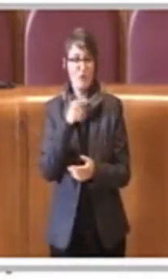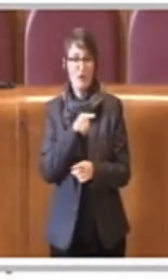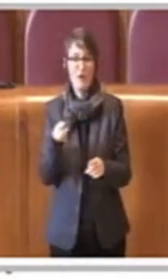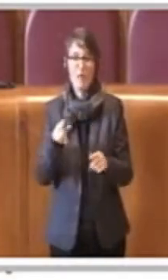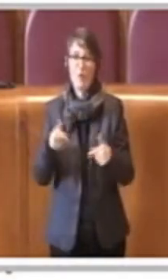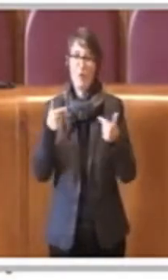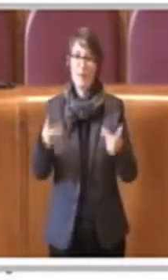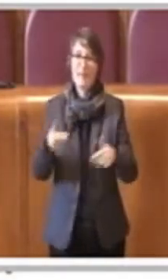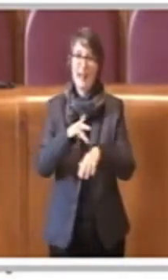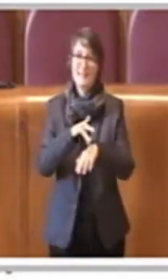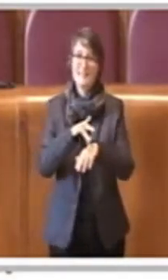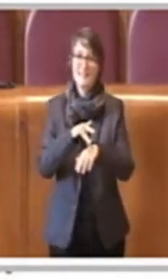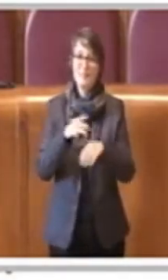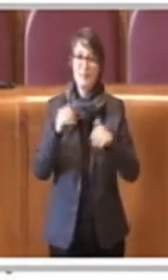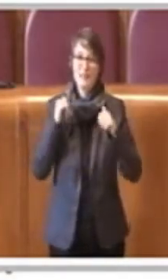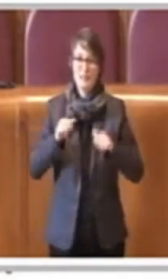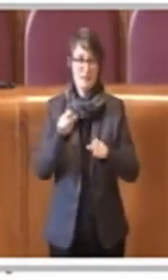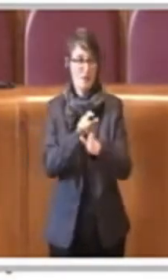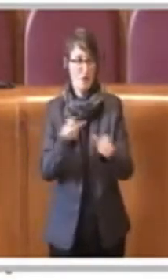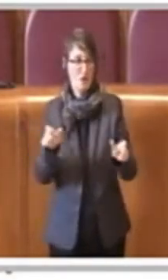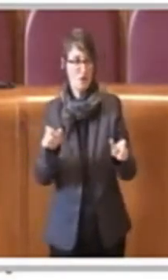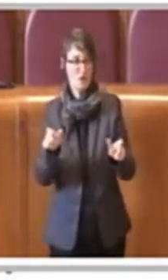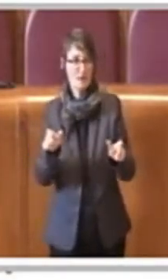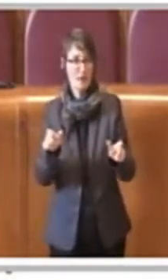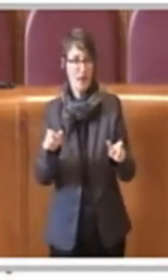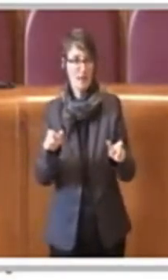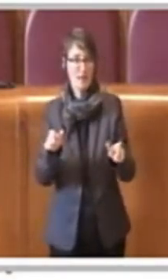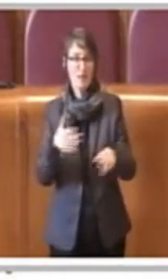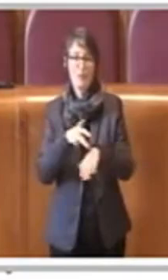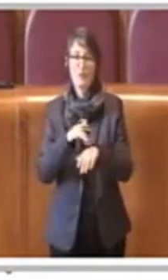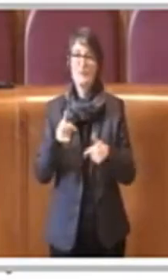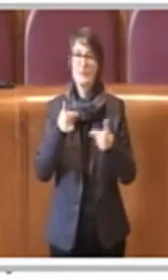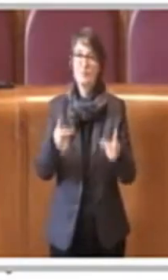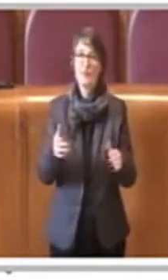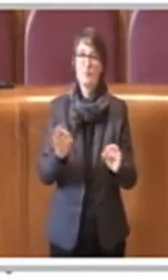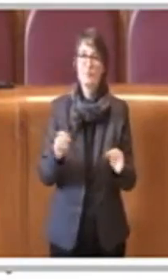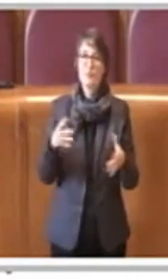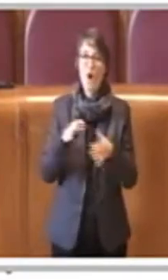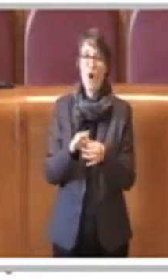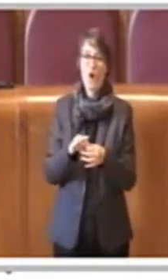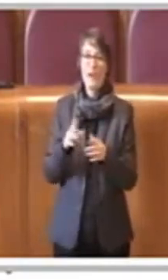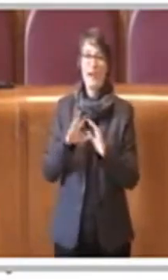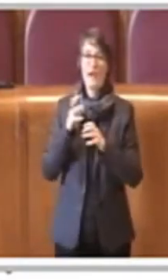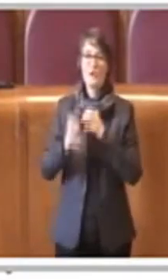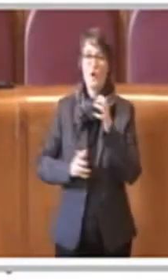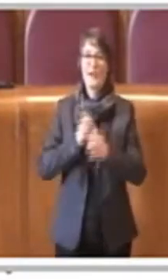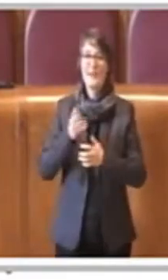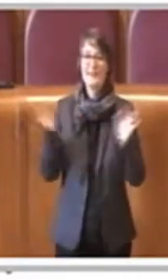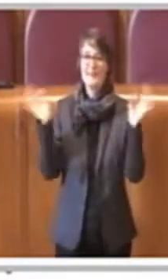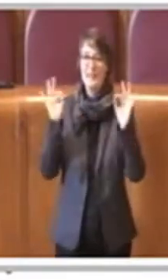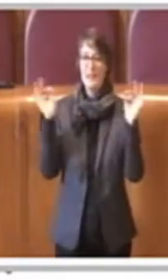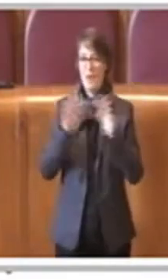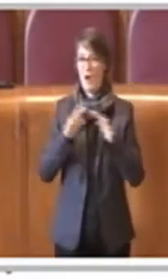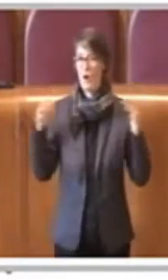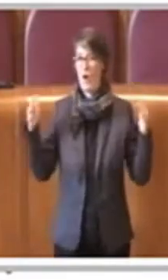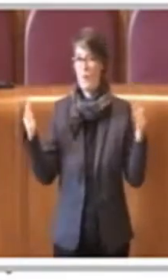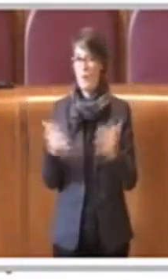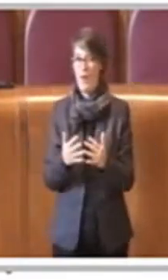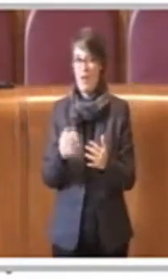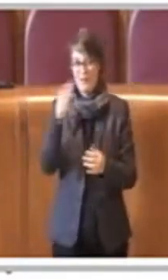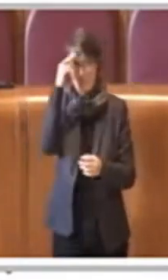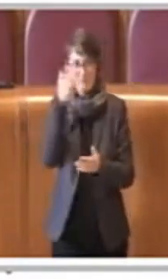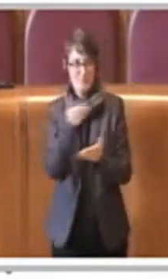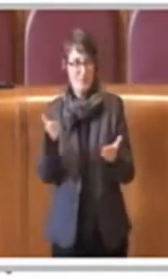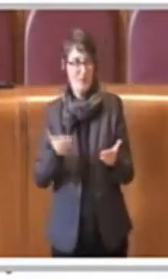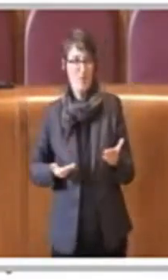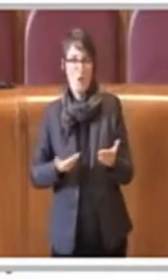a una crisi climatica globale, perciò ricordo a tutti la mozione sull'emergenza climatica e comunque fu un atto anche quello condiviso